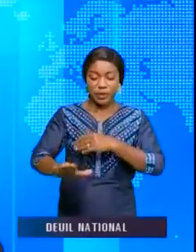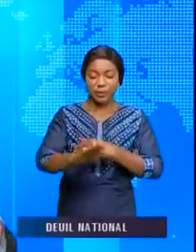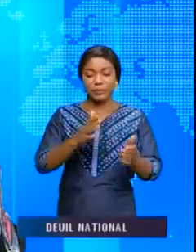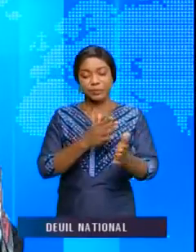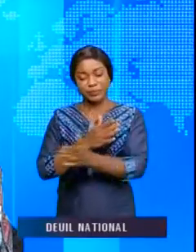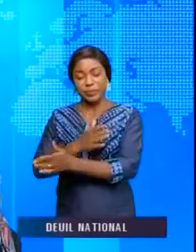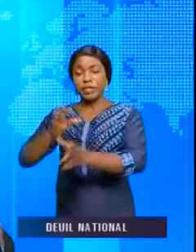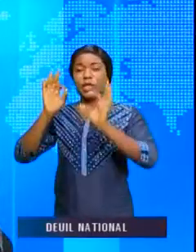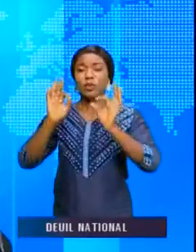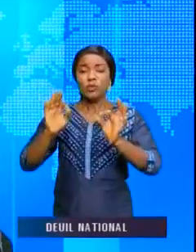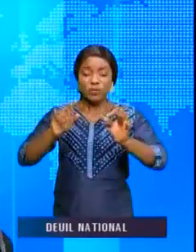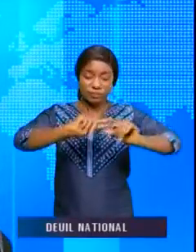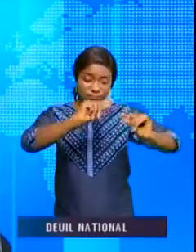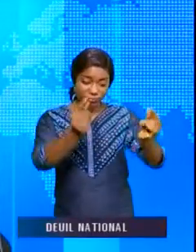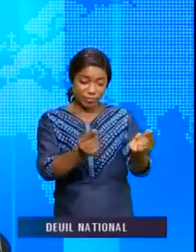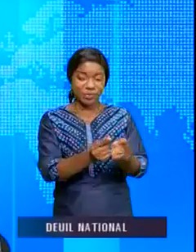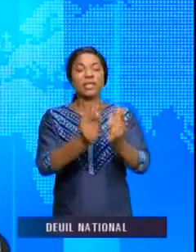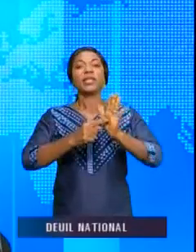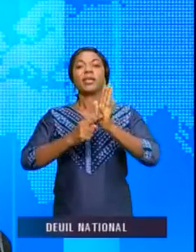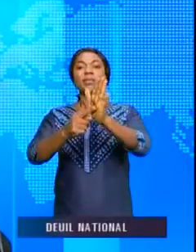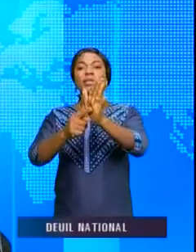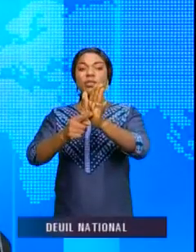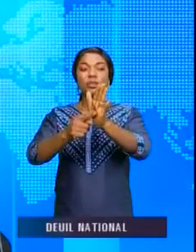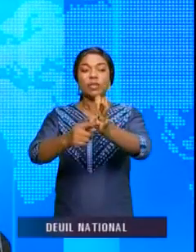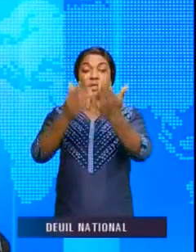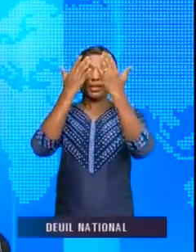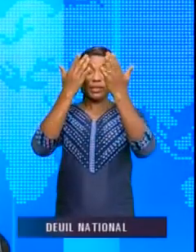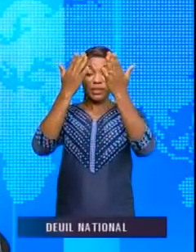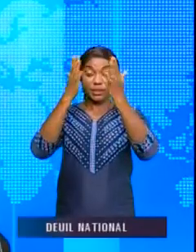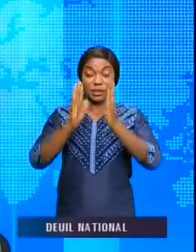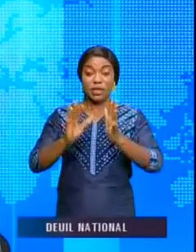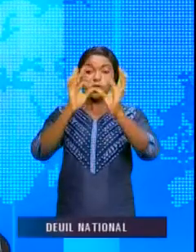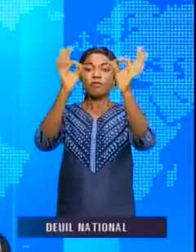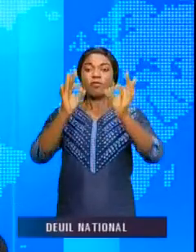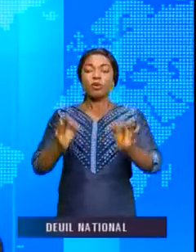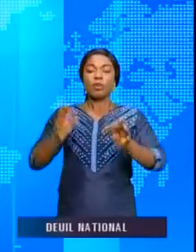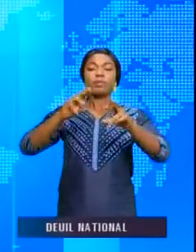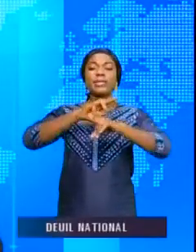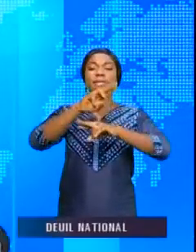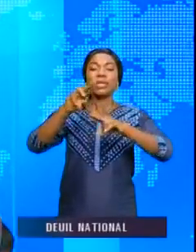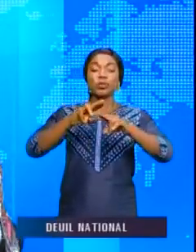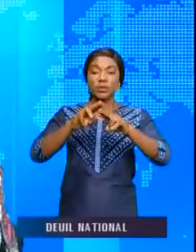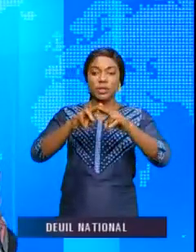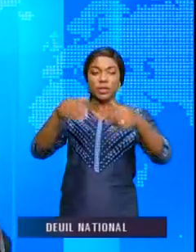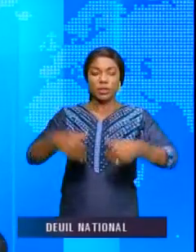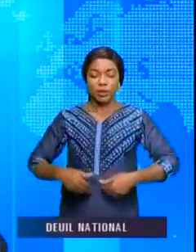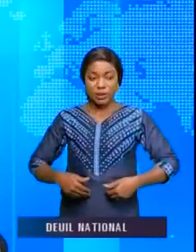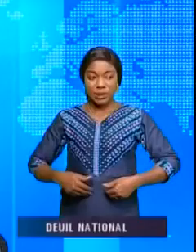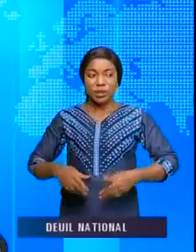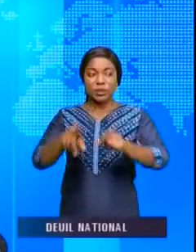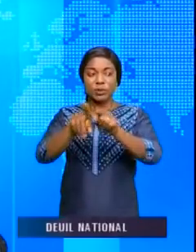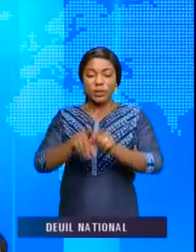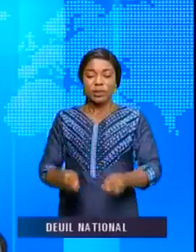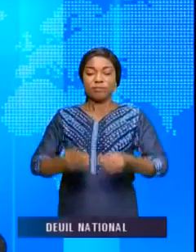Une nouvelle équipe à la tête du comité de la représentation des étudiants au Forum National de Jeunesse FNJ. Ils ont été investis par le Conseil des